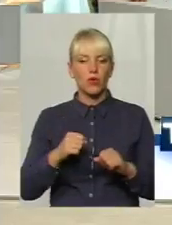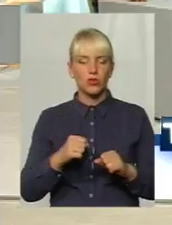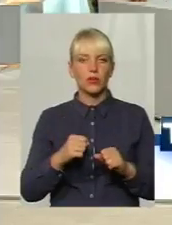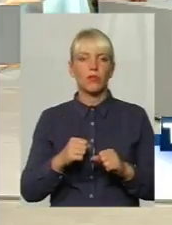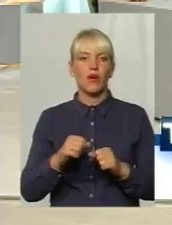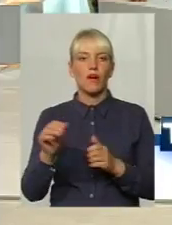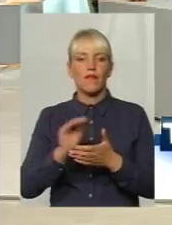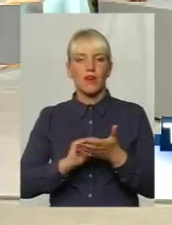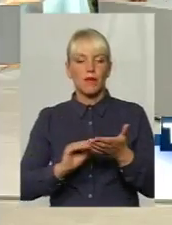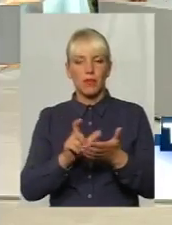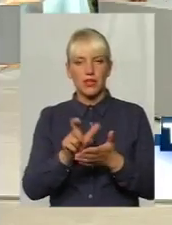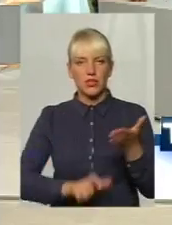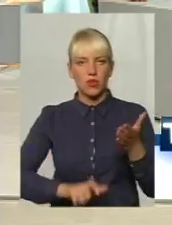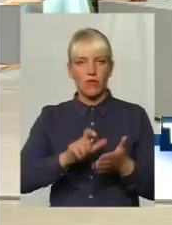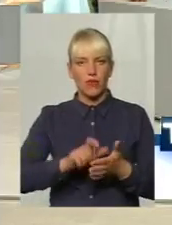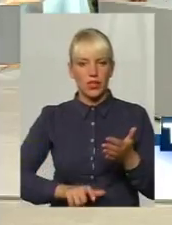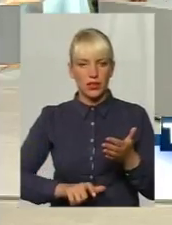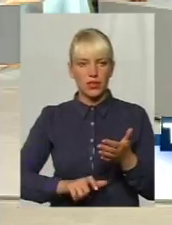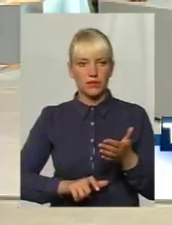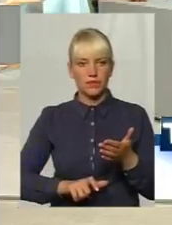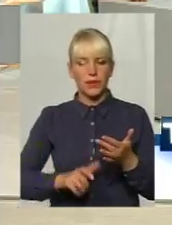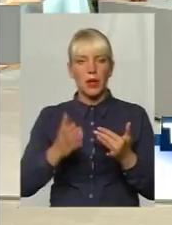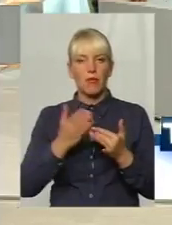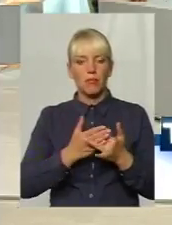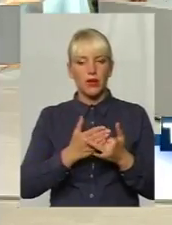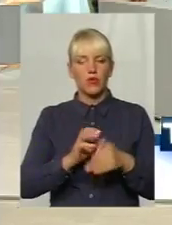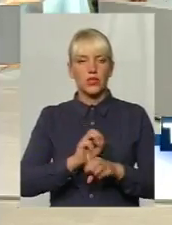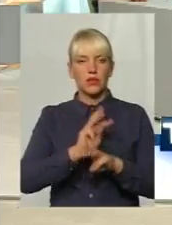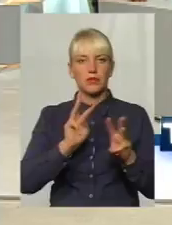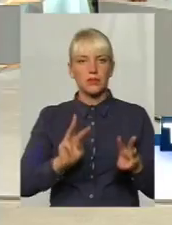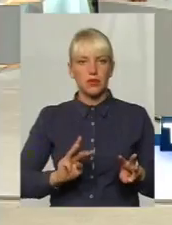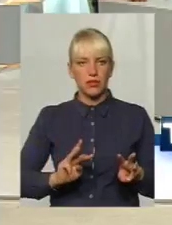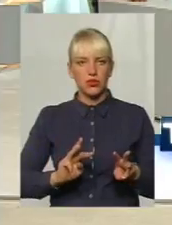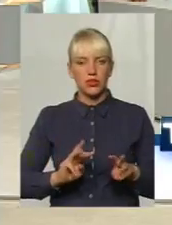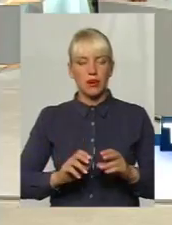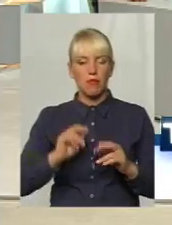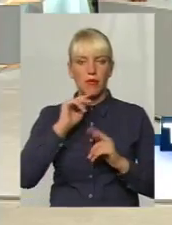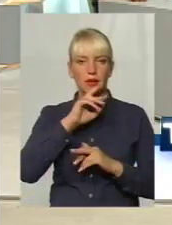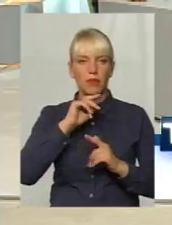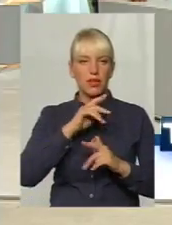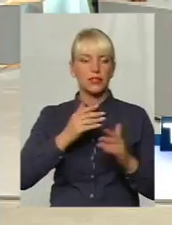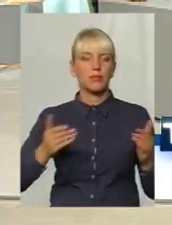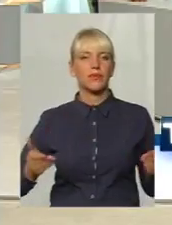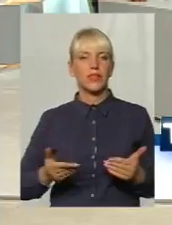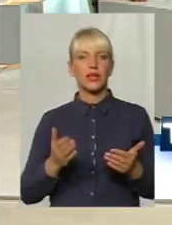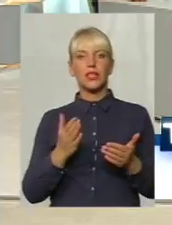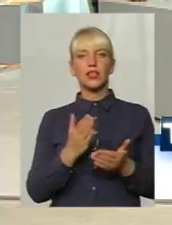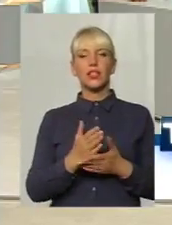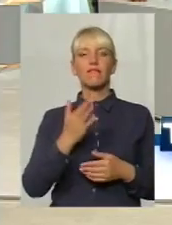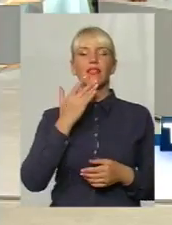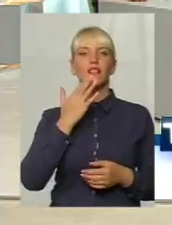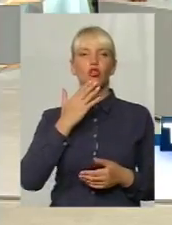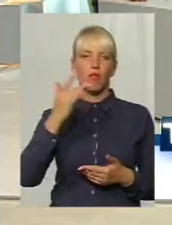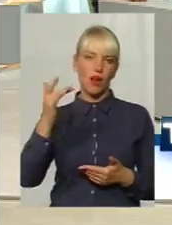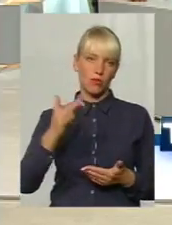в рамках постанови 1303, тобто пільгове забезпечення певних категорій населення, препаратами, які є в національному